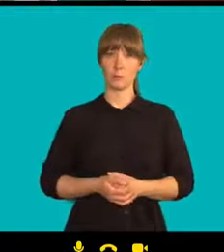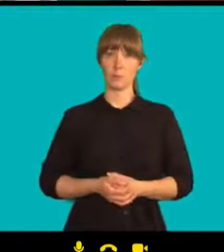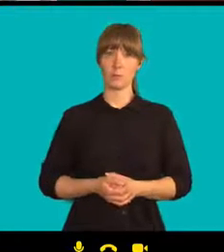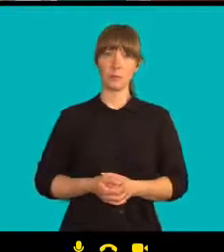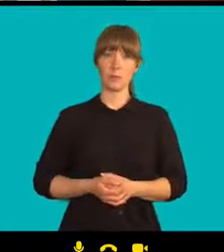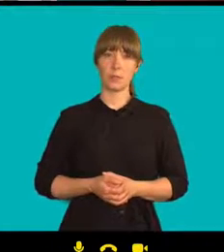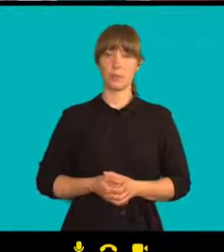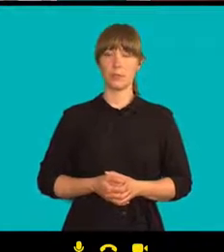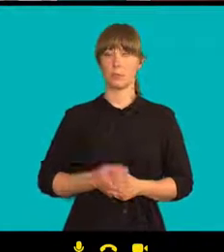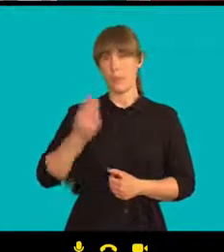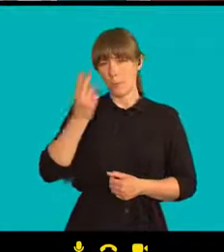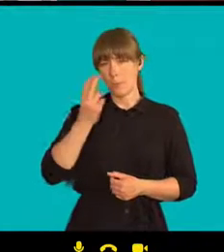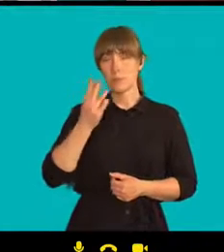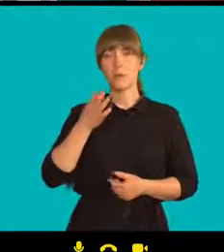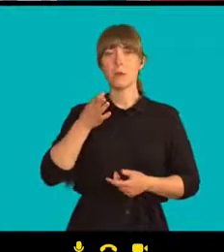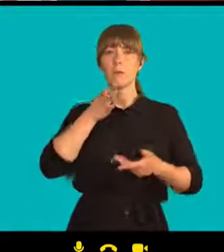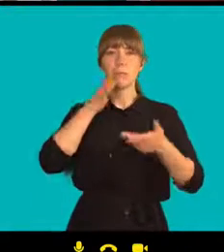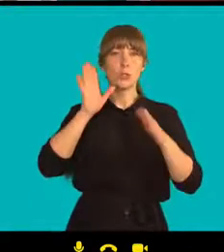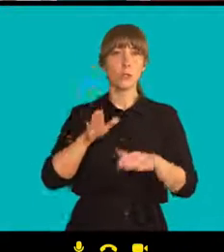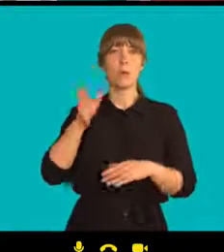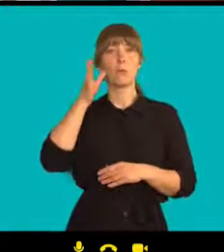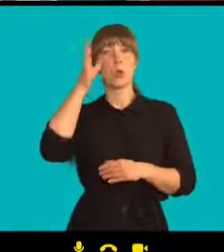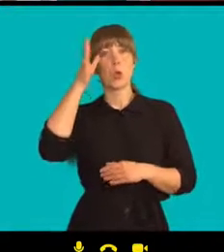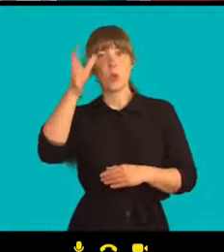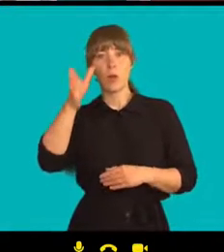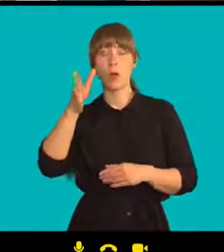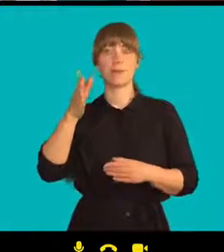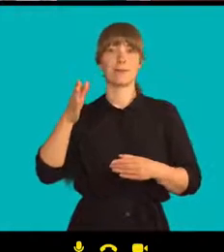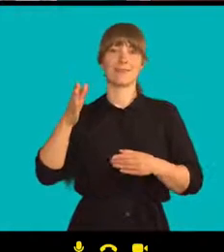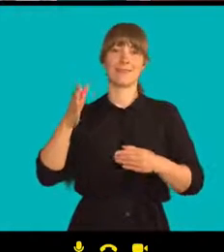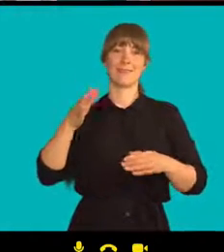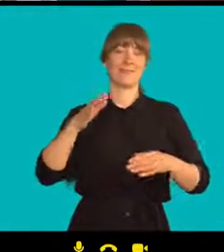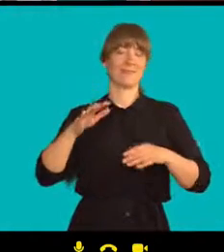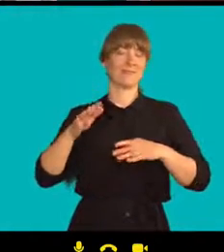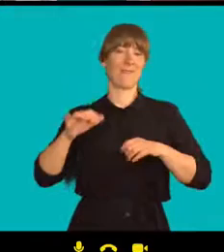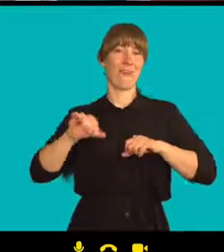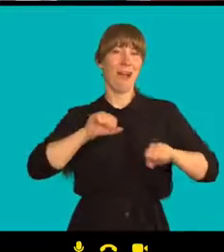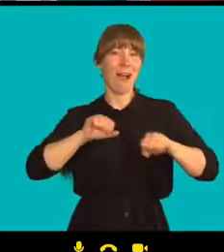Samozřejmě budeme potřebovat vůdce pro budoucnost naší země.